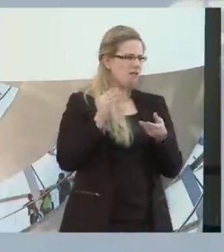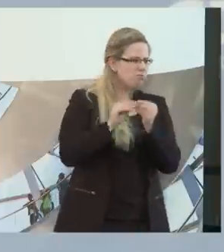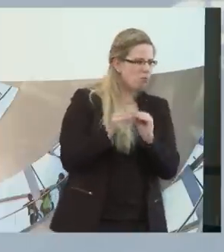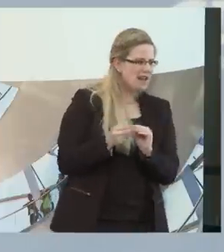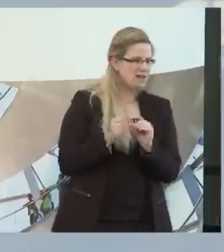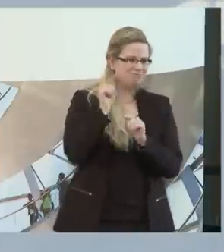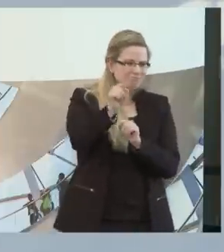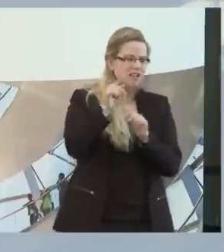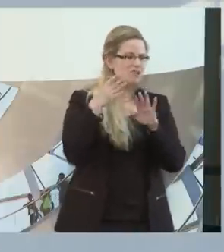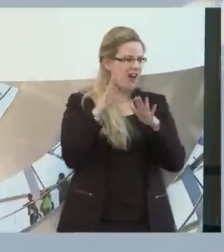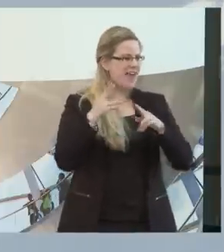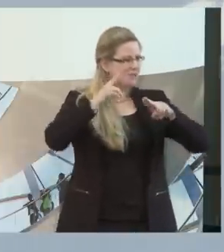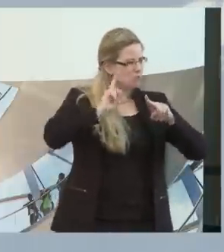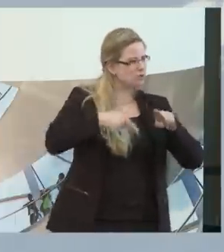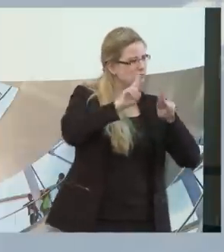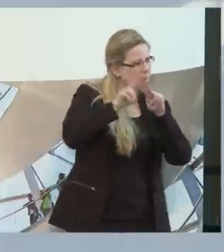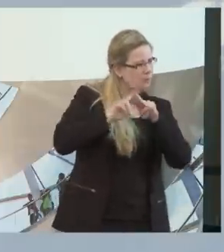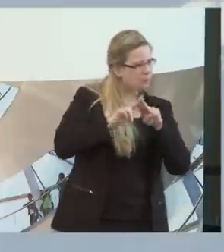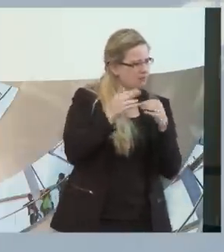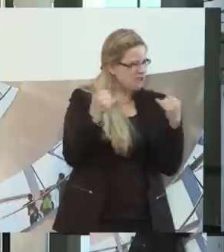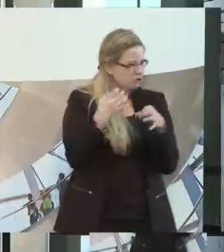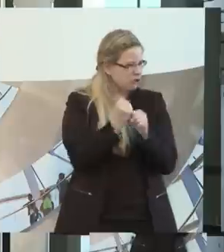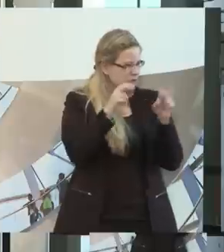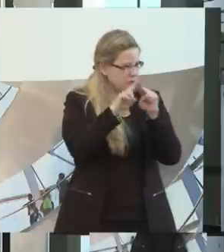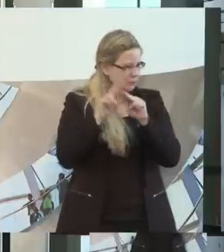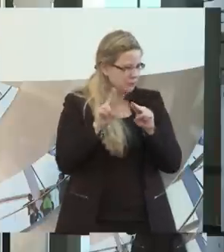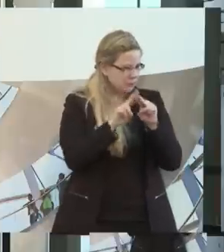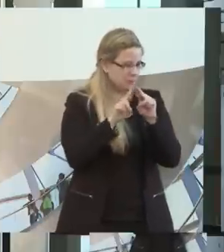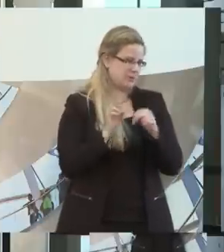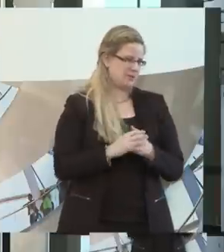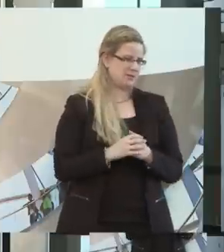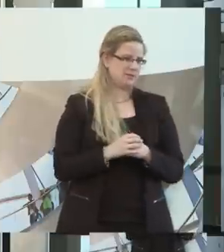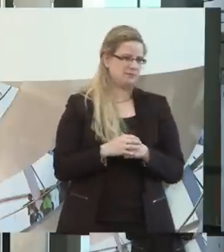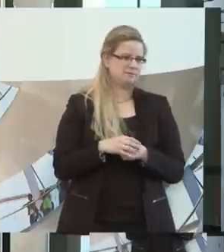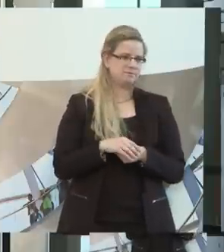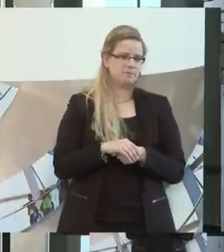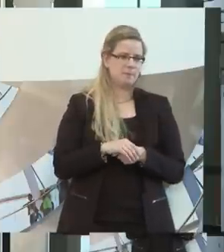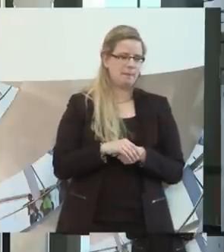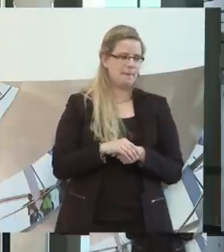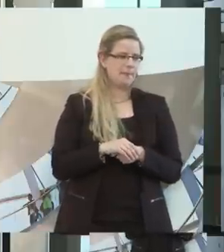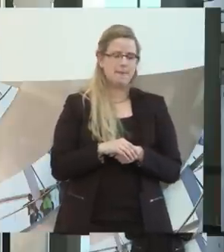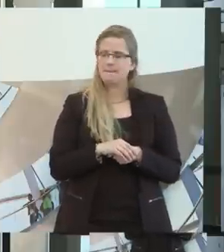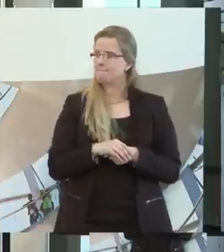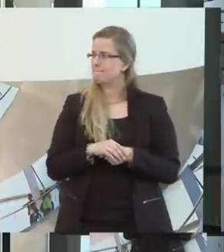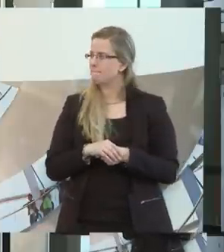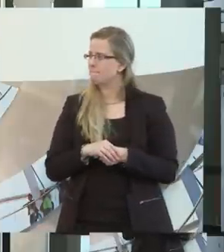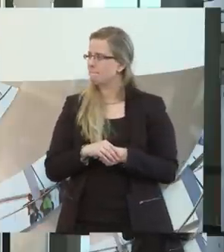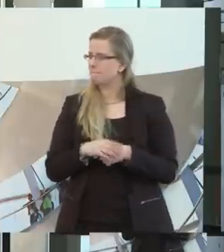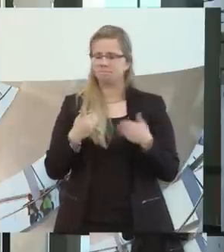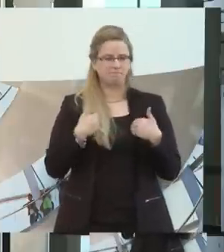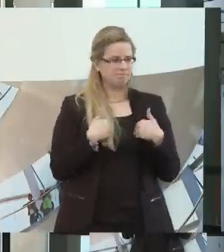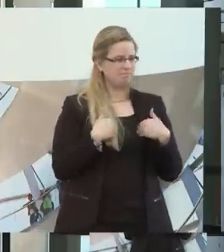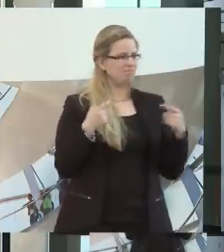da noch nachgebessert, oder wie kann da noch nachgebessert werden? Also erst einmal, Sie setzen ja nicht unbedingt jetzt mal meinen Job als